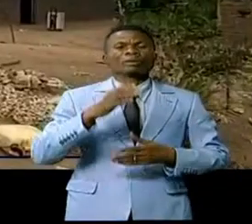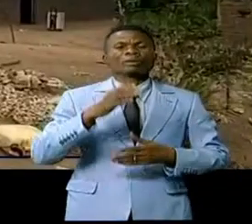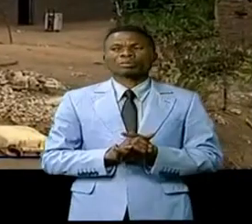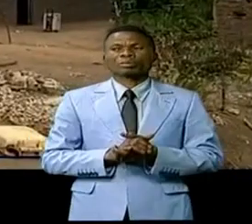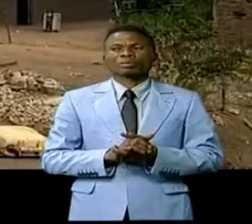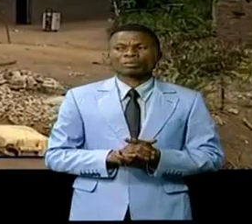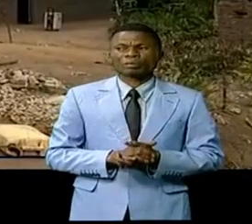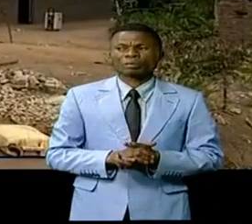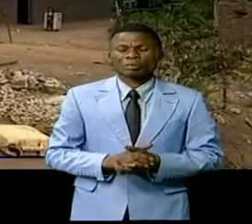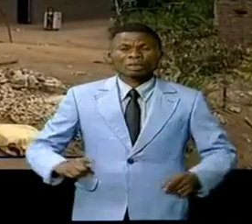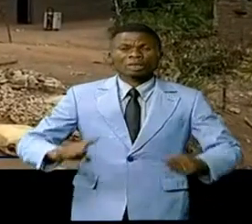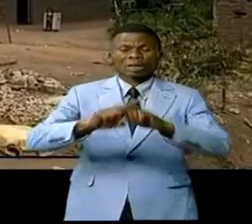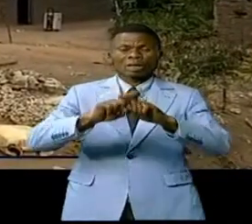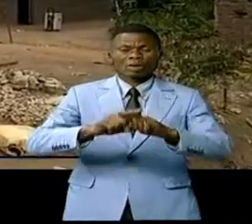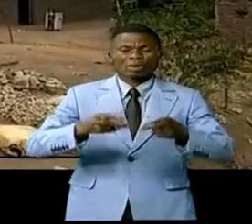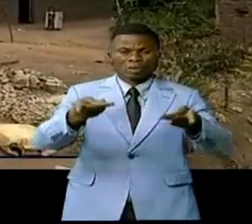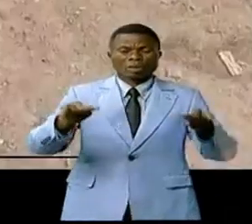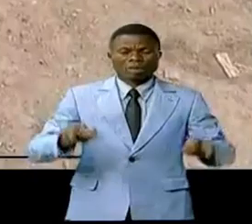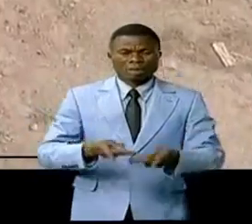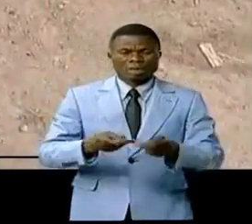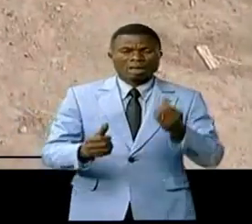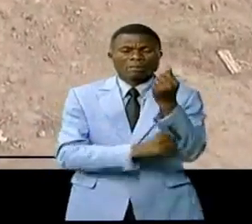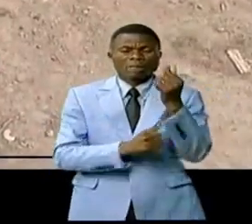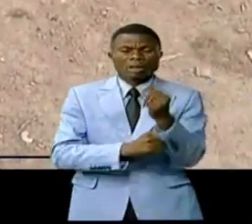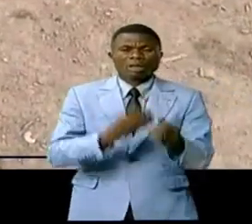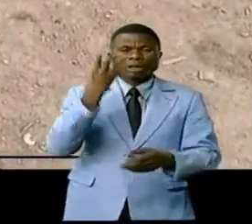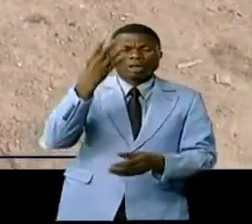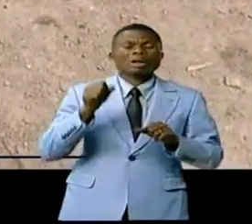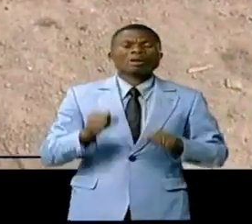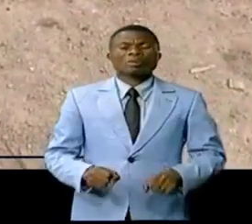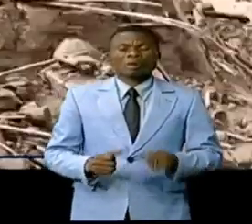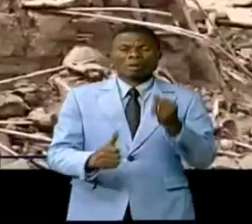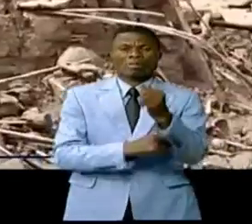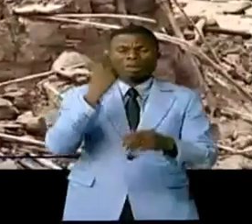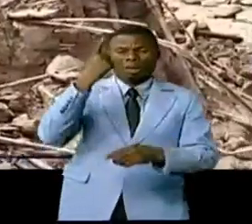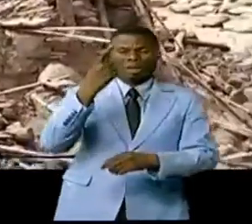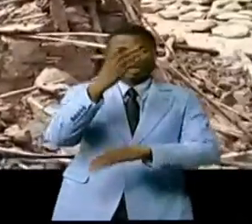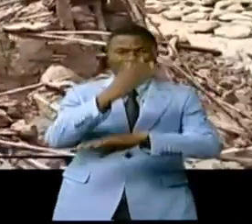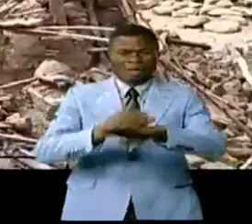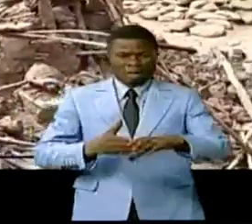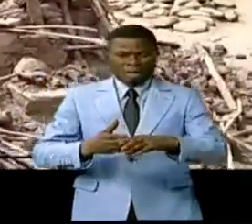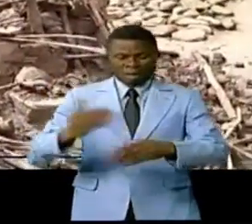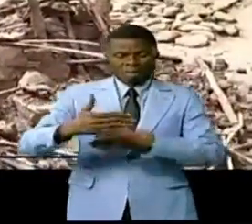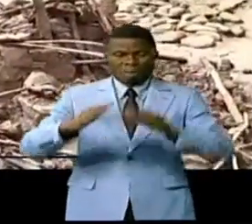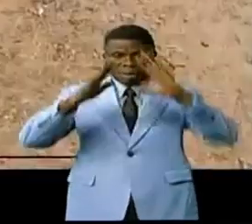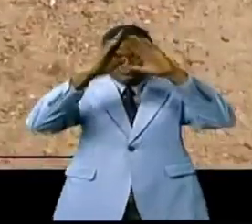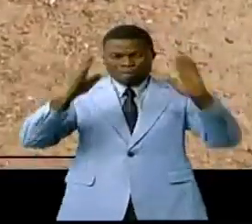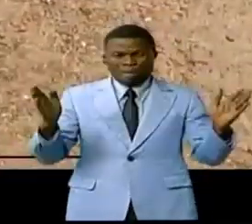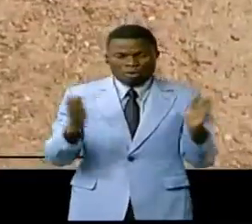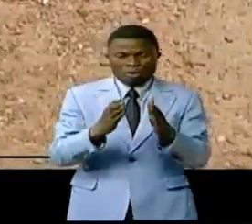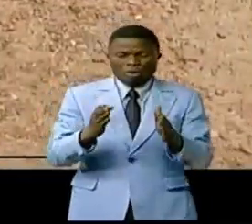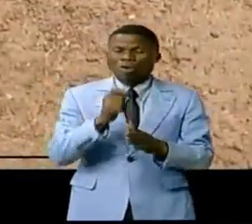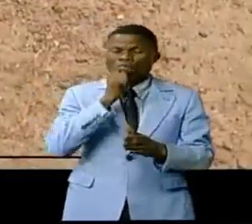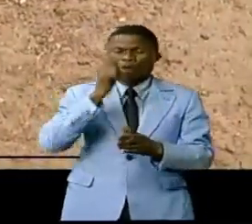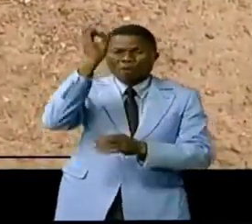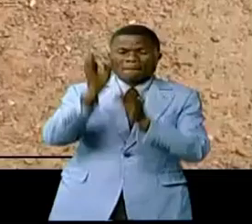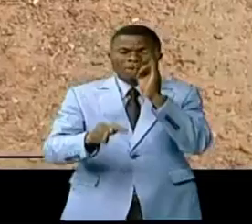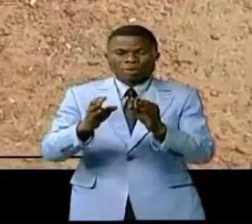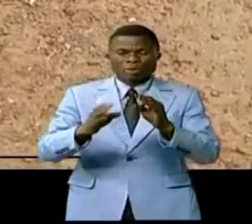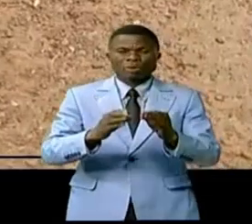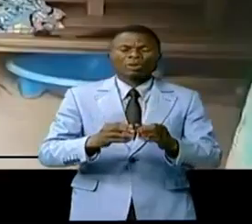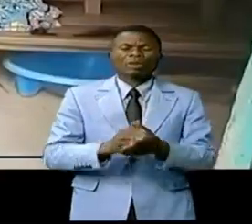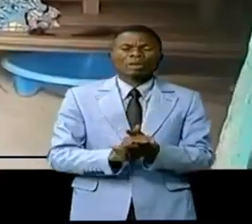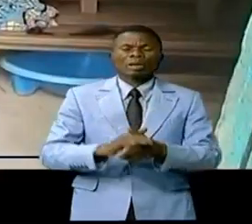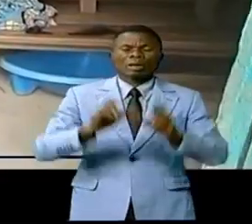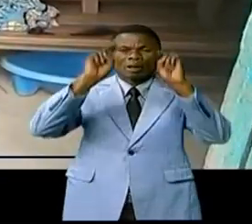Après un conflit terrier qui a coûté la vie à quatre personnes et un blessé à côté des cases incendies et maisons saccagées dans un quartier